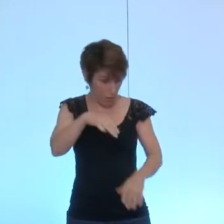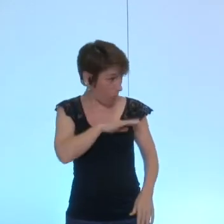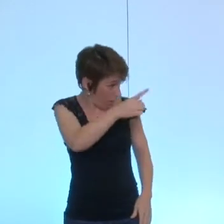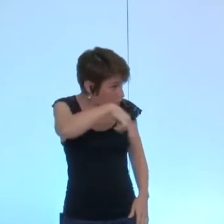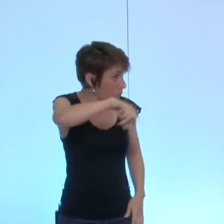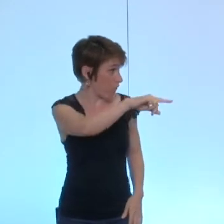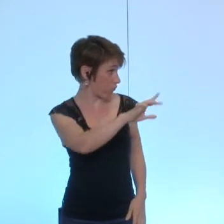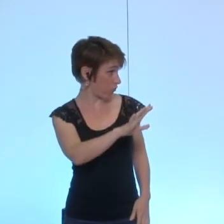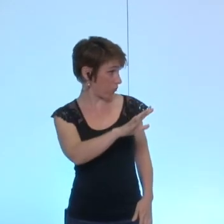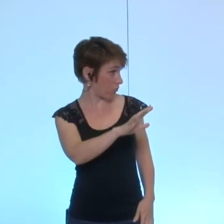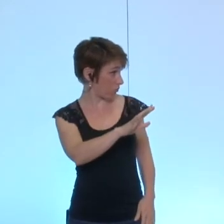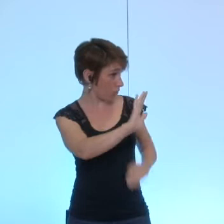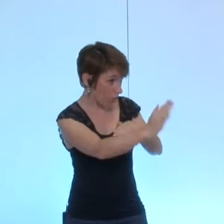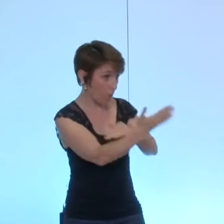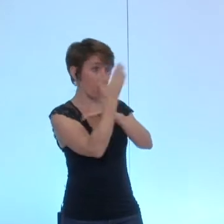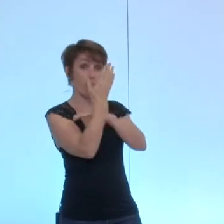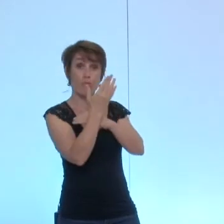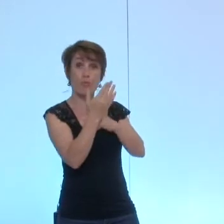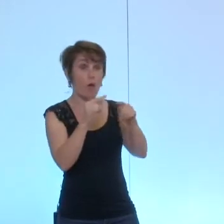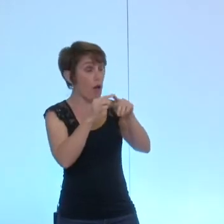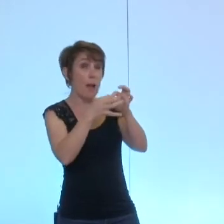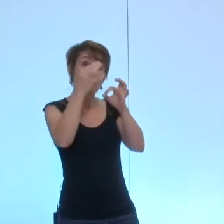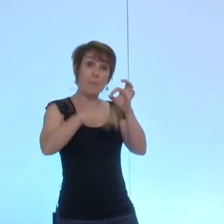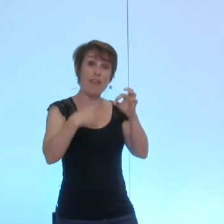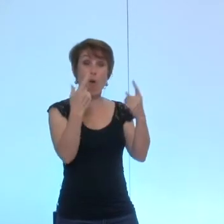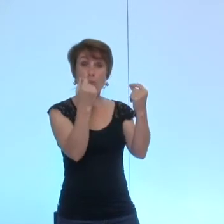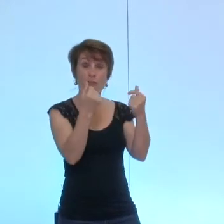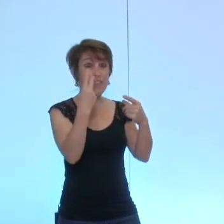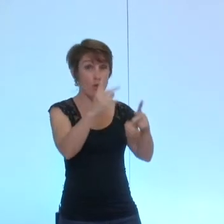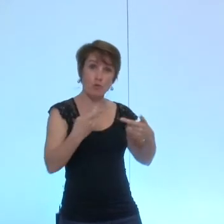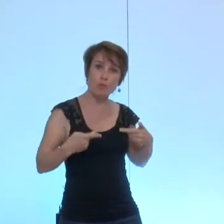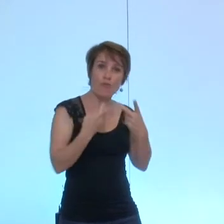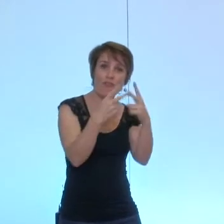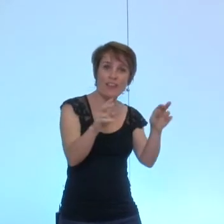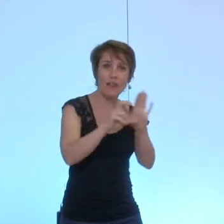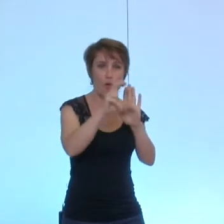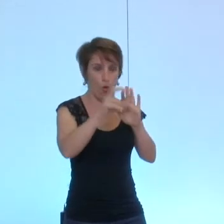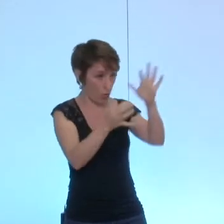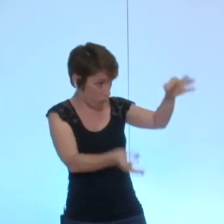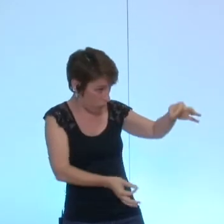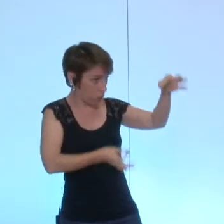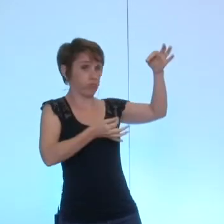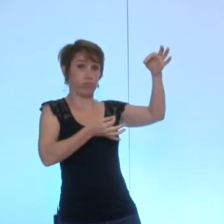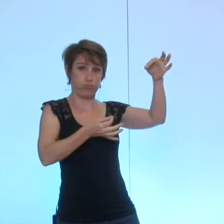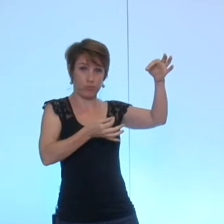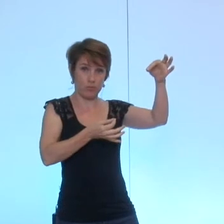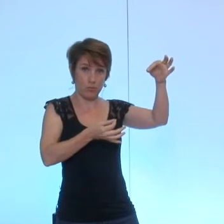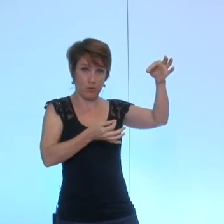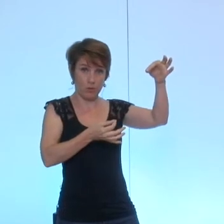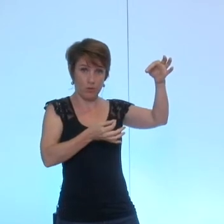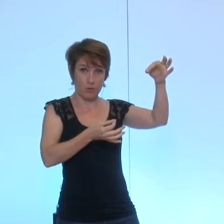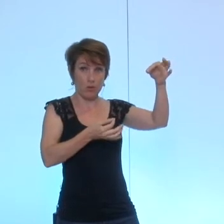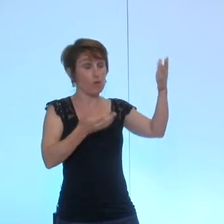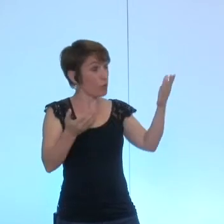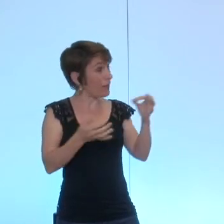état des finances de la ville et cet état des finances de la ville vous a amené à augmenter la